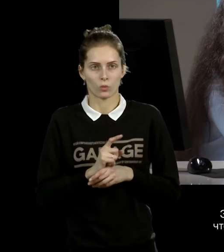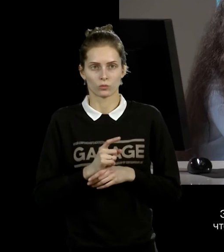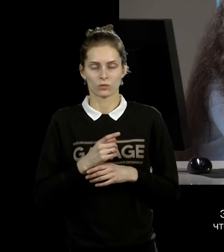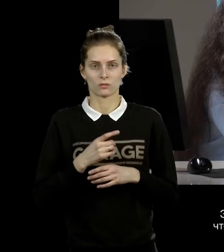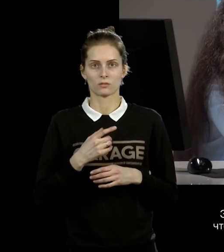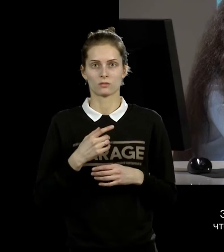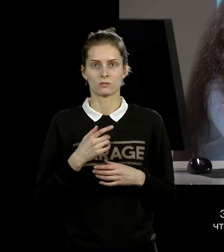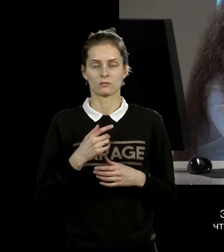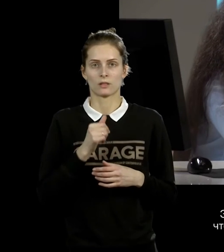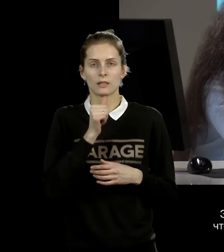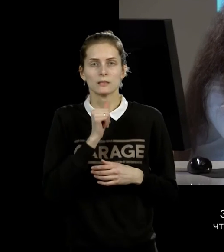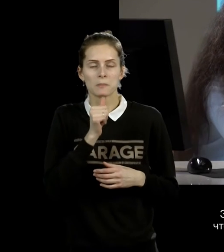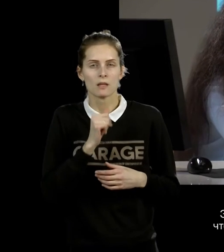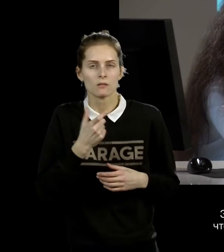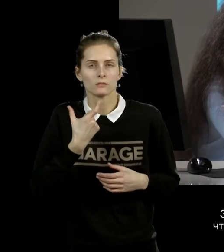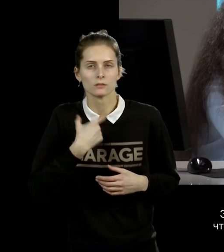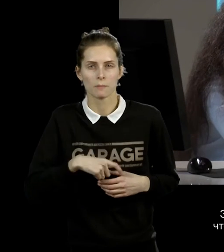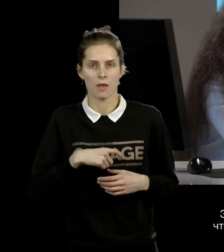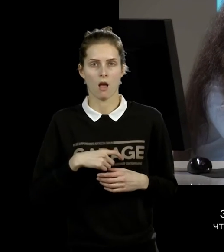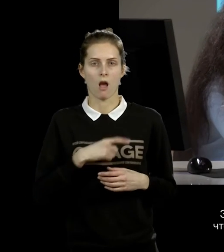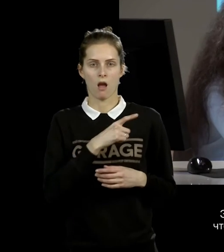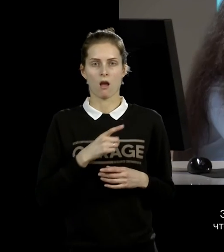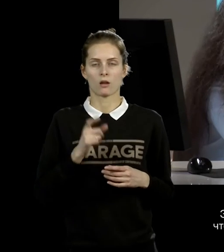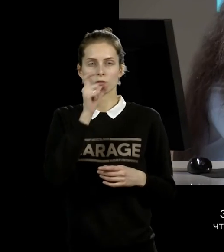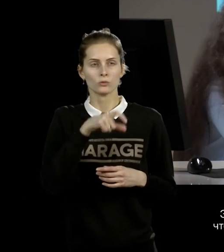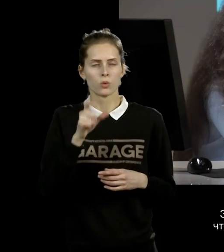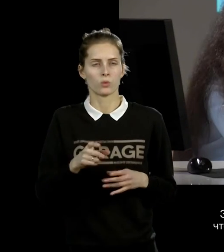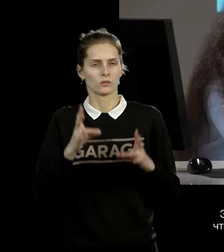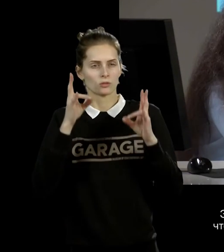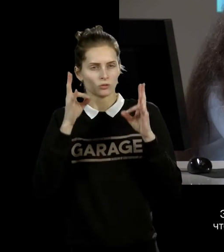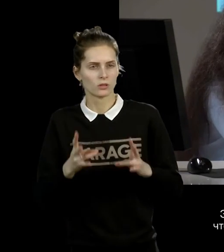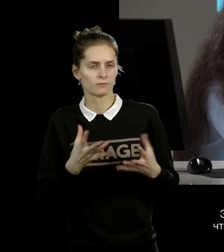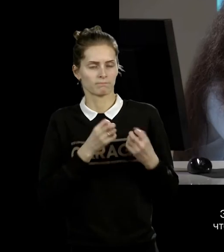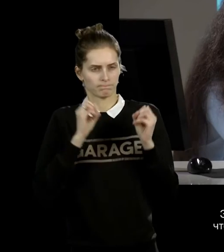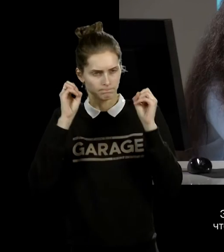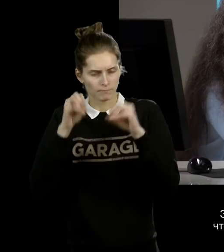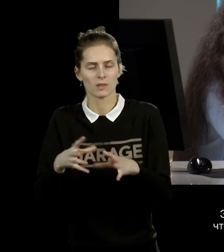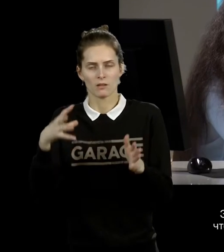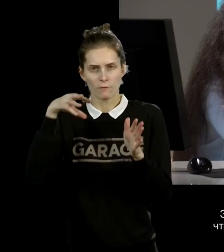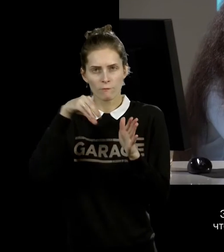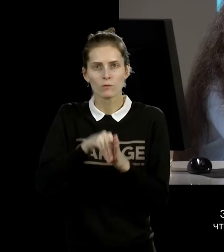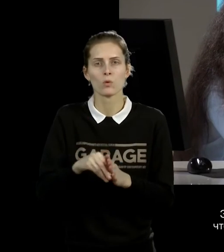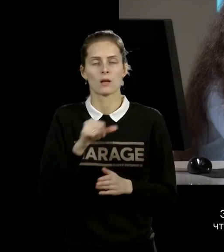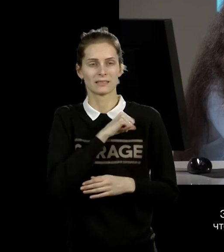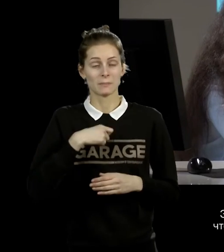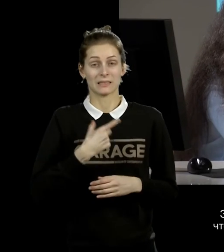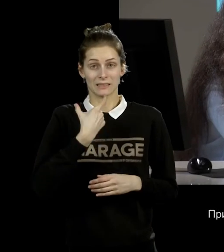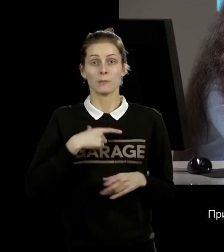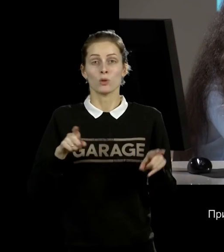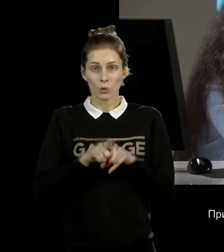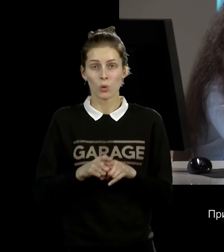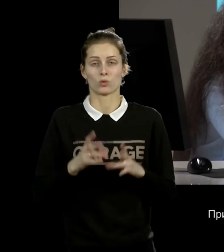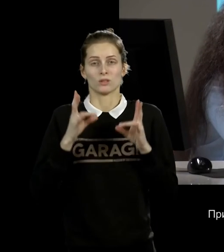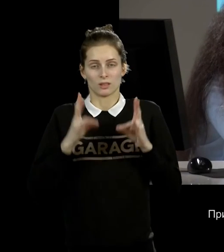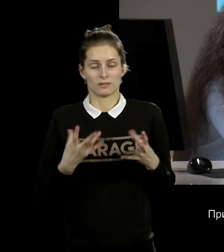художники, которые своим опытом доказывали, что искусство требует жертв, и на эти жертвы шли. Но при